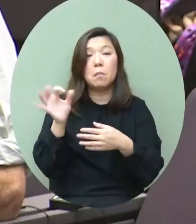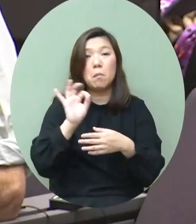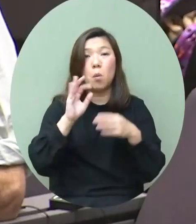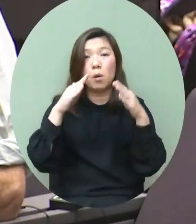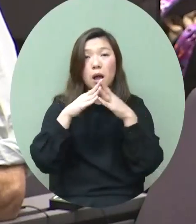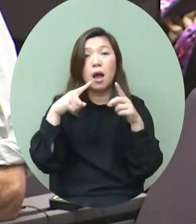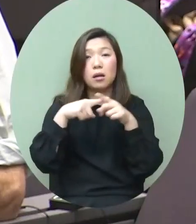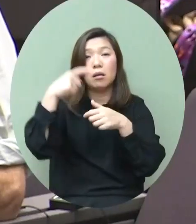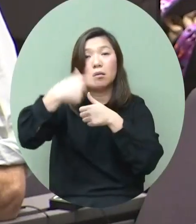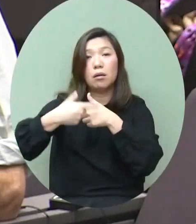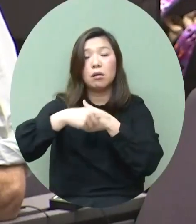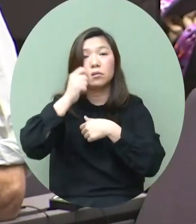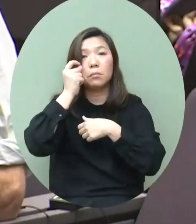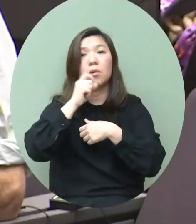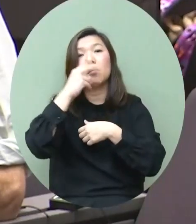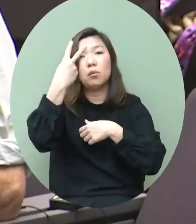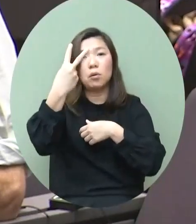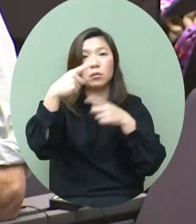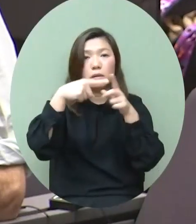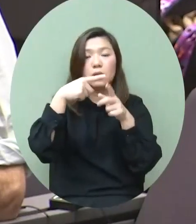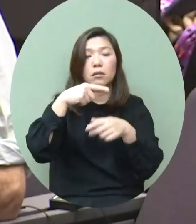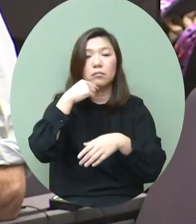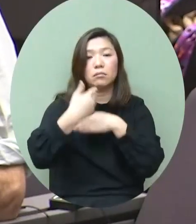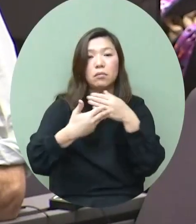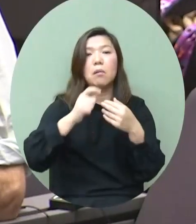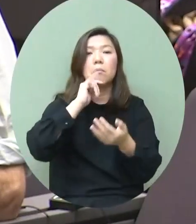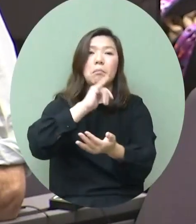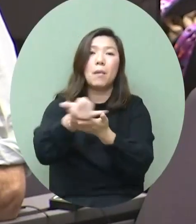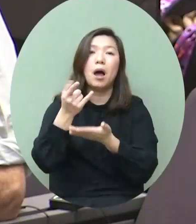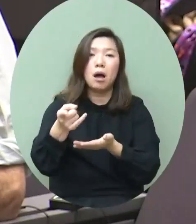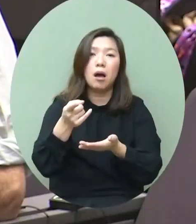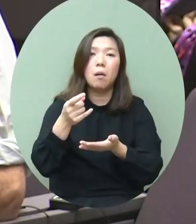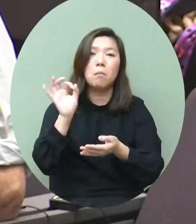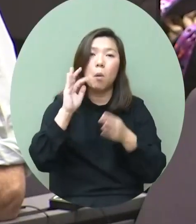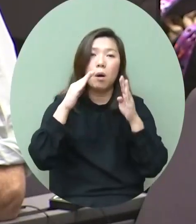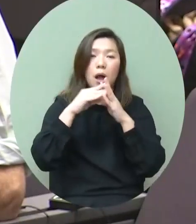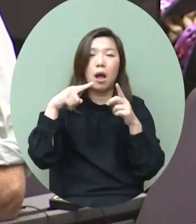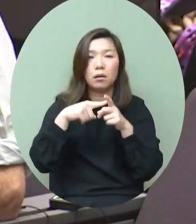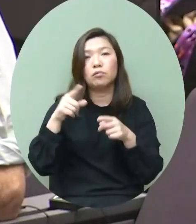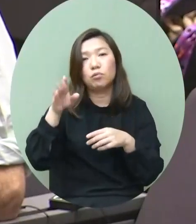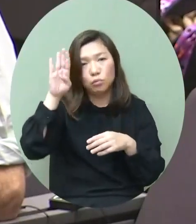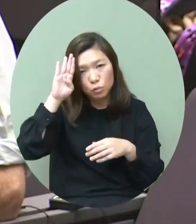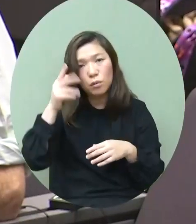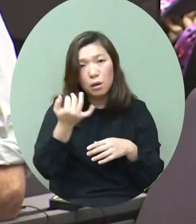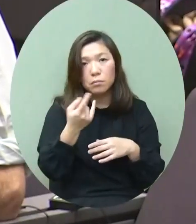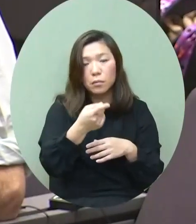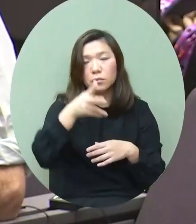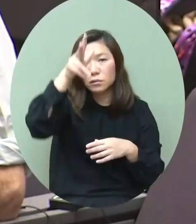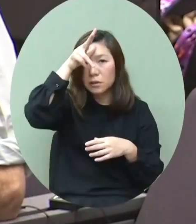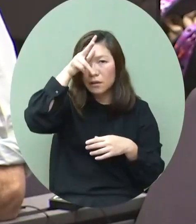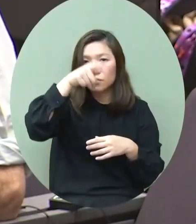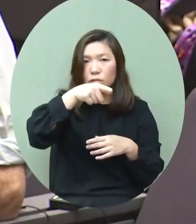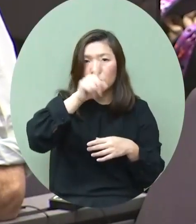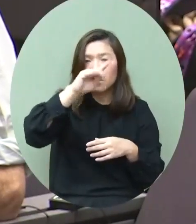特別是其中兩位在程序當中呢是離世的毛家姐道歉啦還有確保政府人員是更加